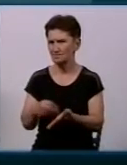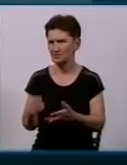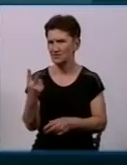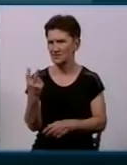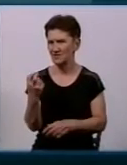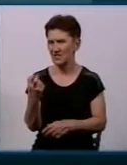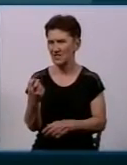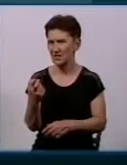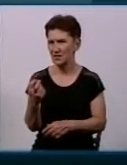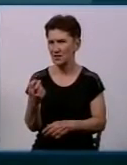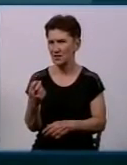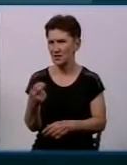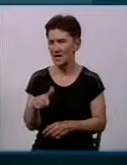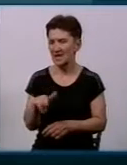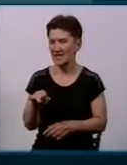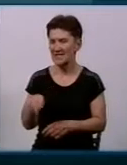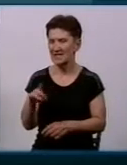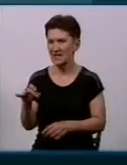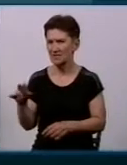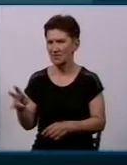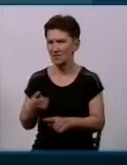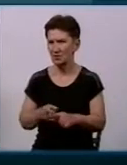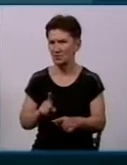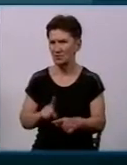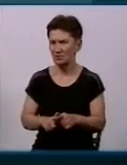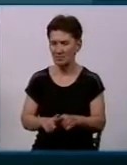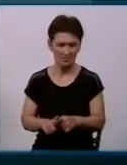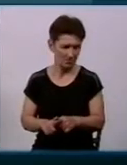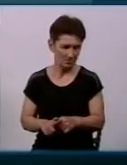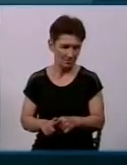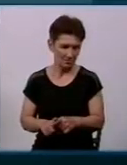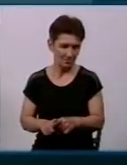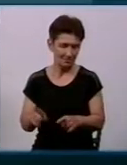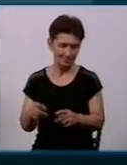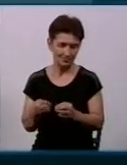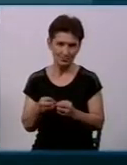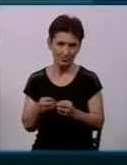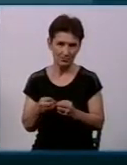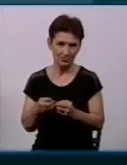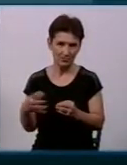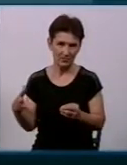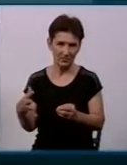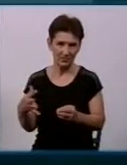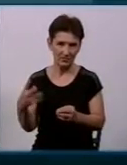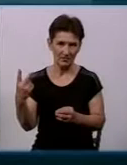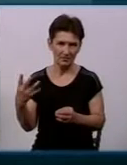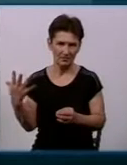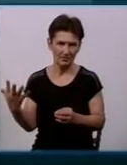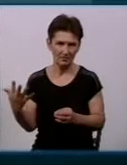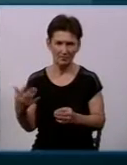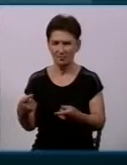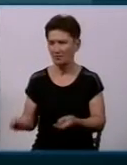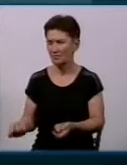гідрантів, які також рішення міської ради 1574 від 29 депередини нам,